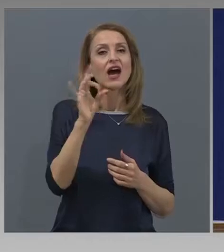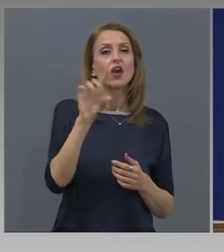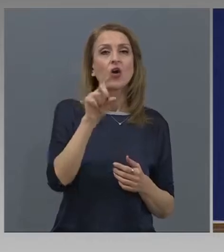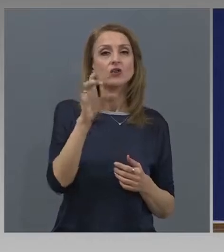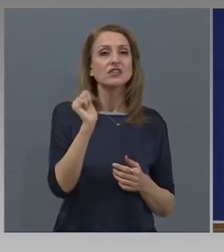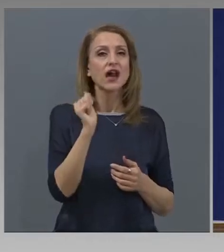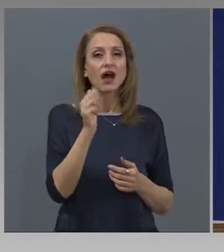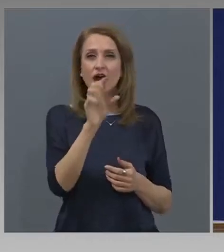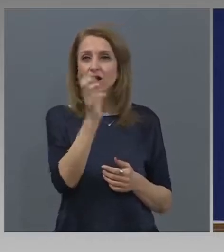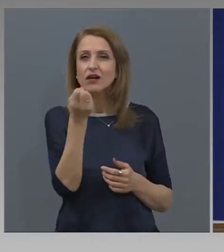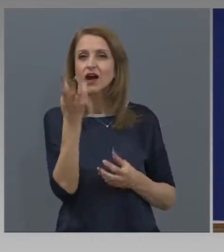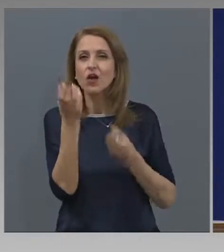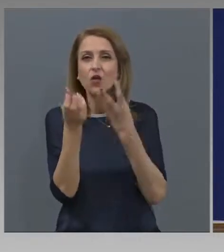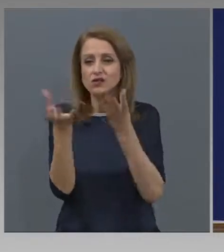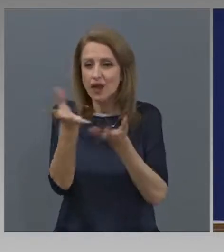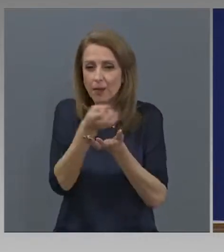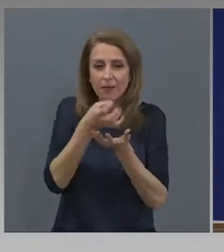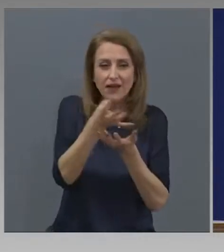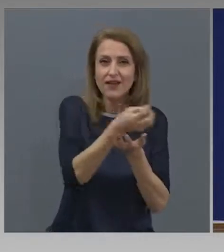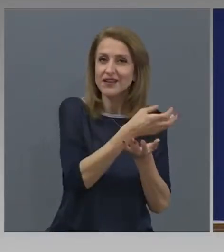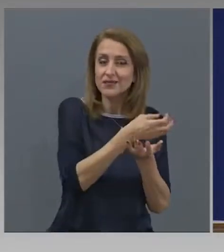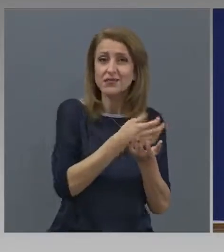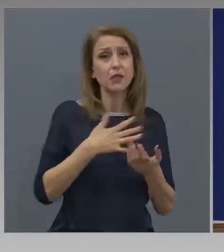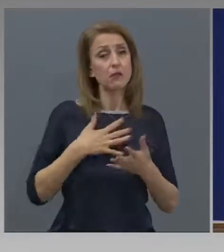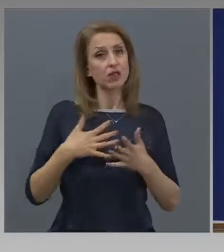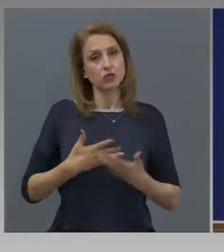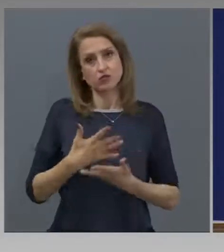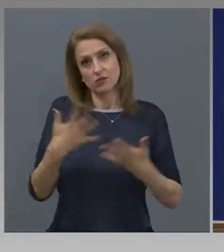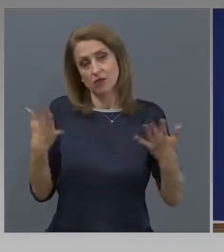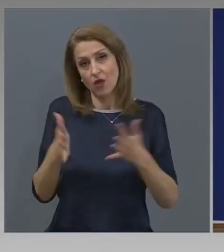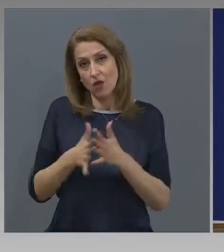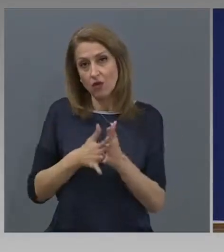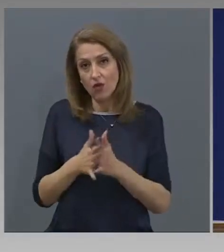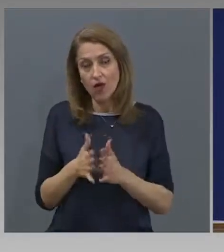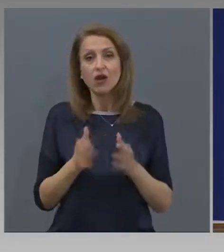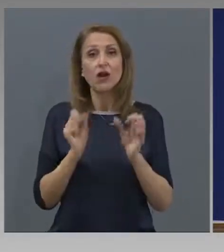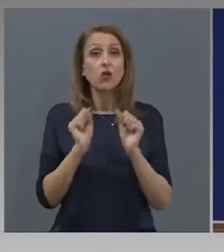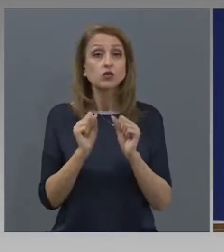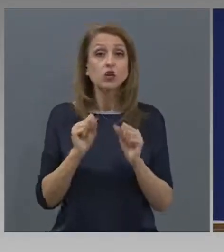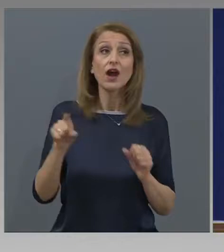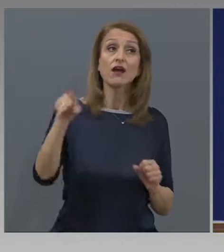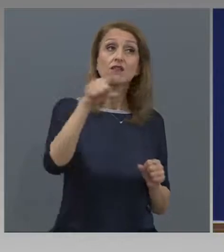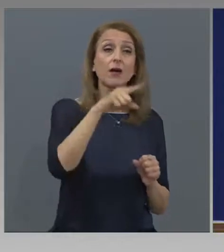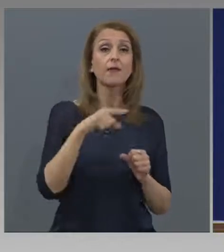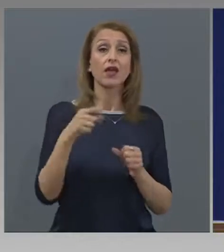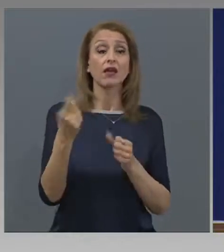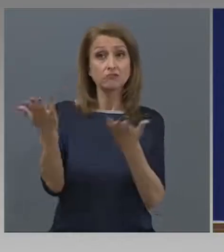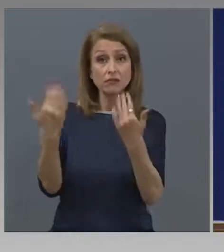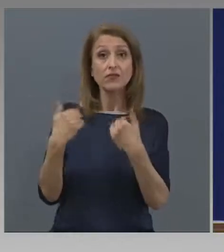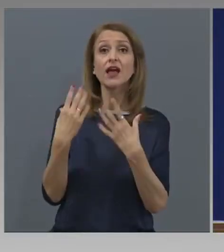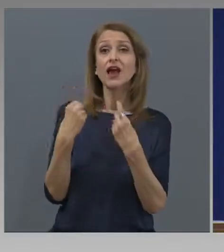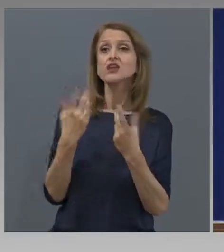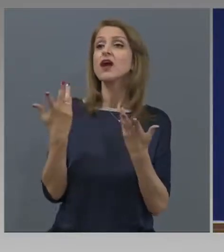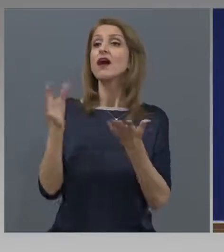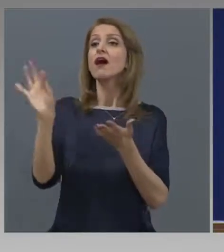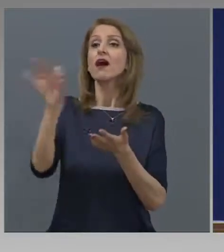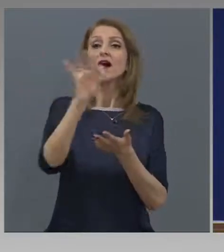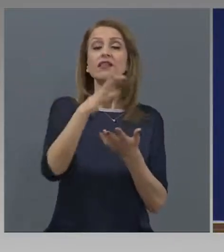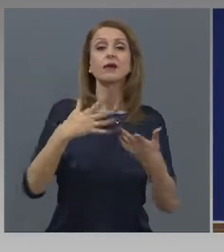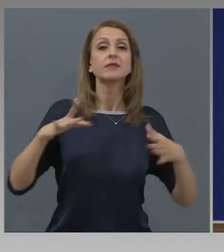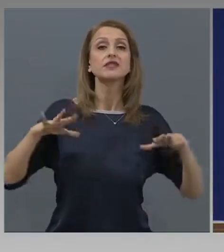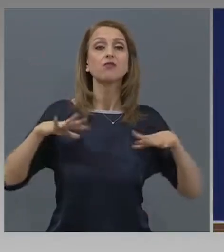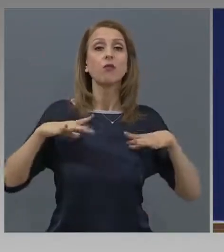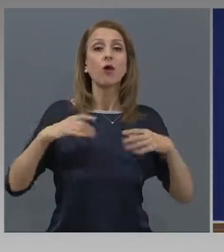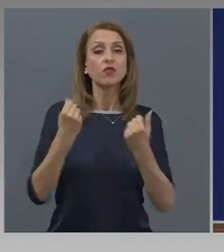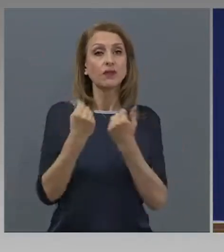която има непосредствена нужда от хора. Очакваме от замеделските производители да заявят съответно свободните работни места в